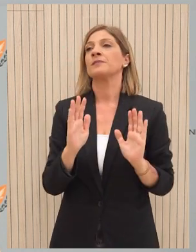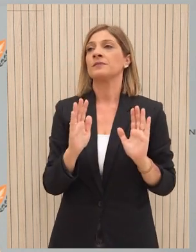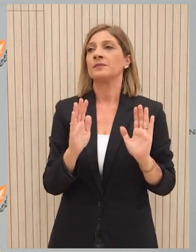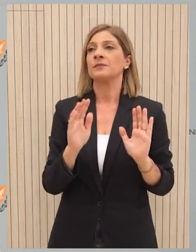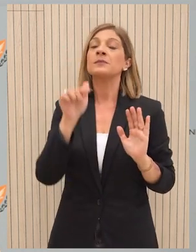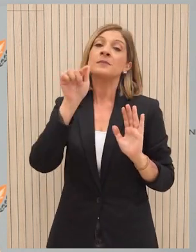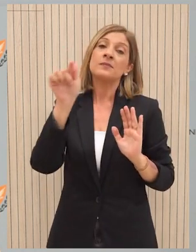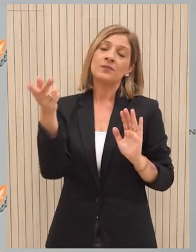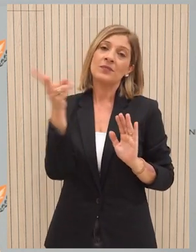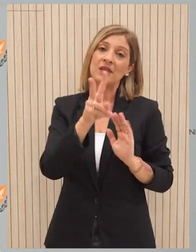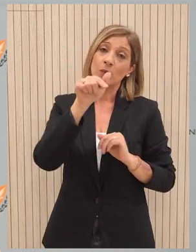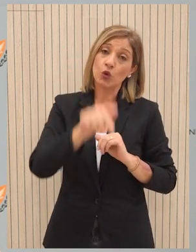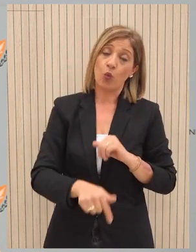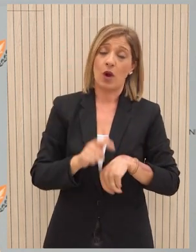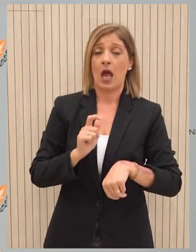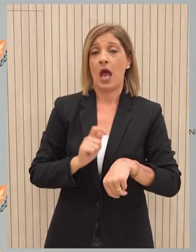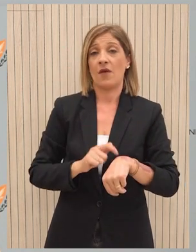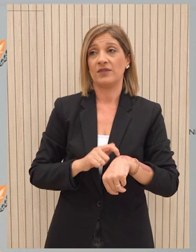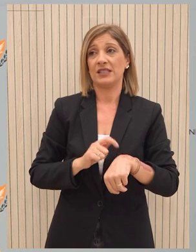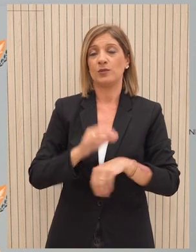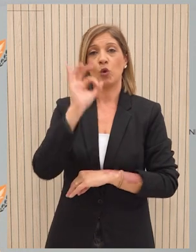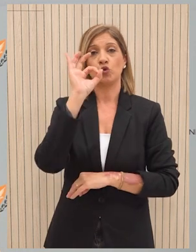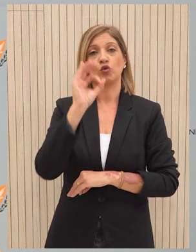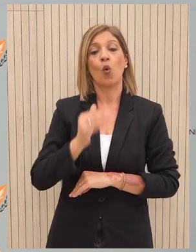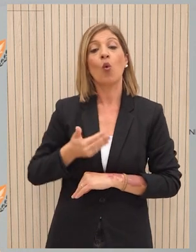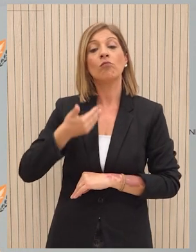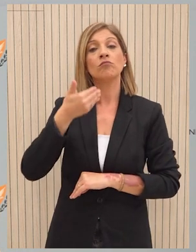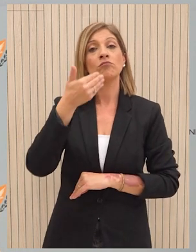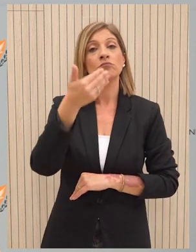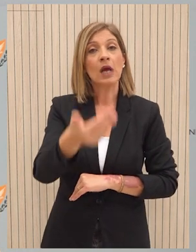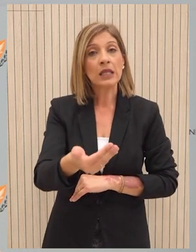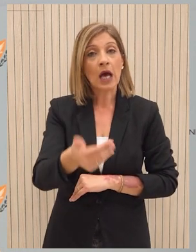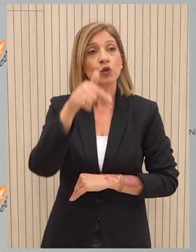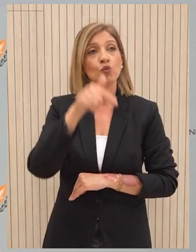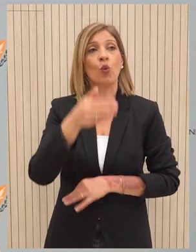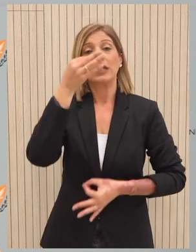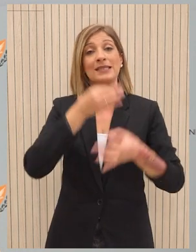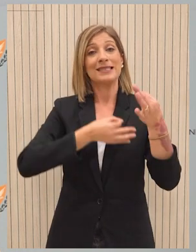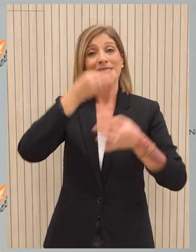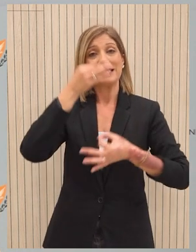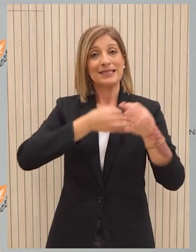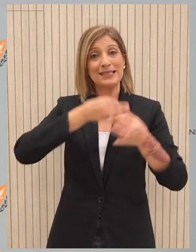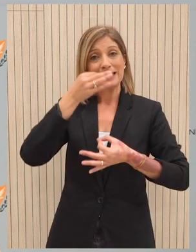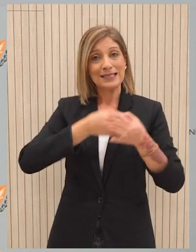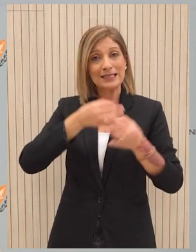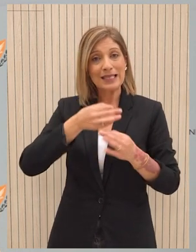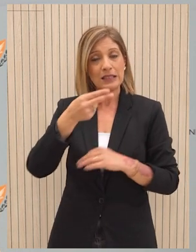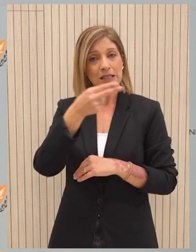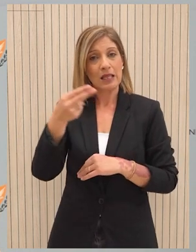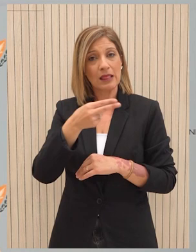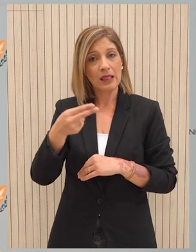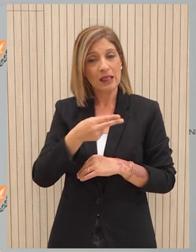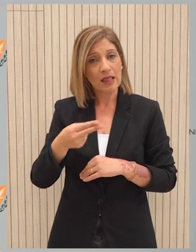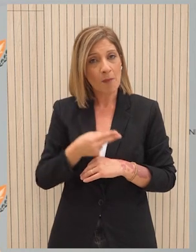Παναλαμβάνω, αυτή τη στιγμή βρισκόμαστε στο επόμενο στάδιο της συζήτησης για να μπορέσει να ελεοποιηθεί κάποια από των ζητημάτων τα οποία έχετε